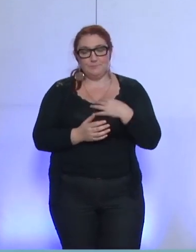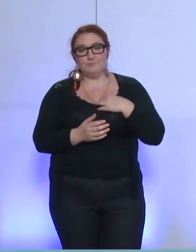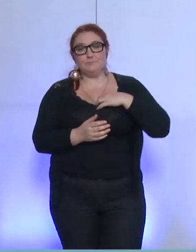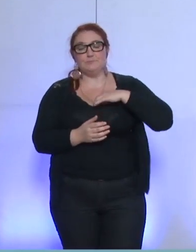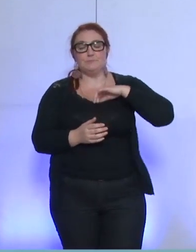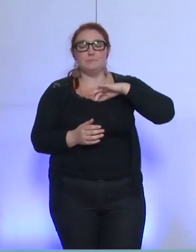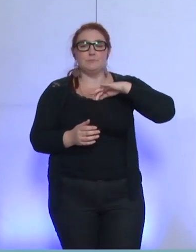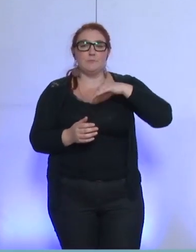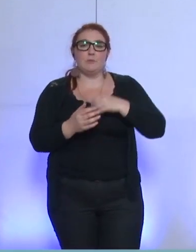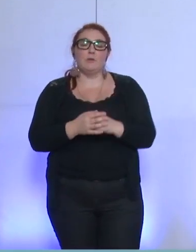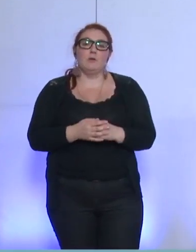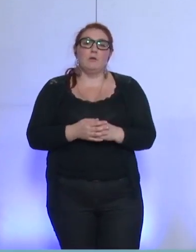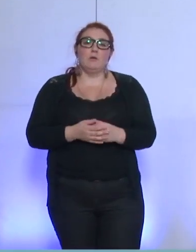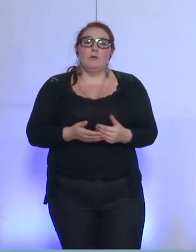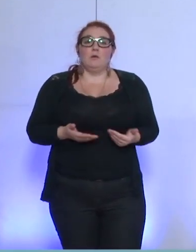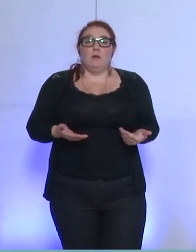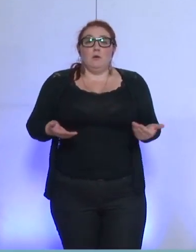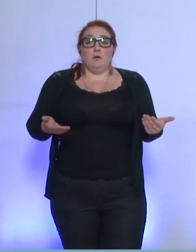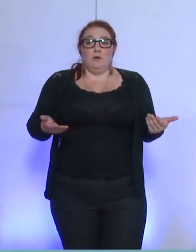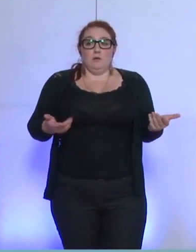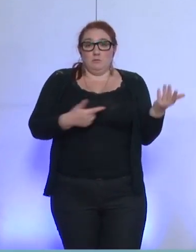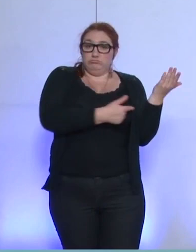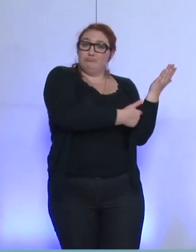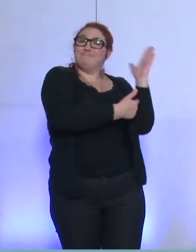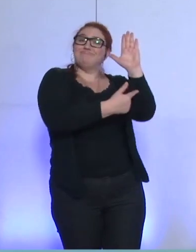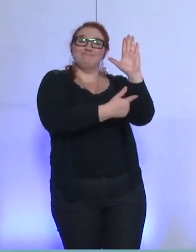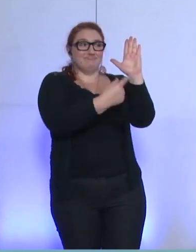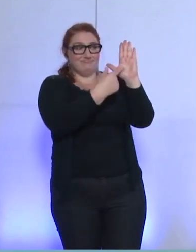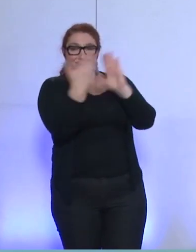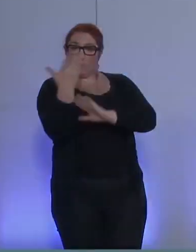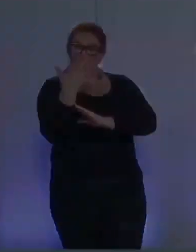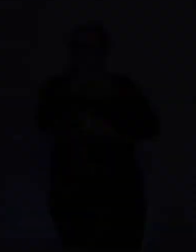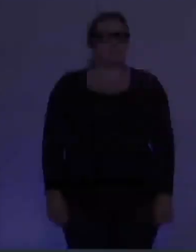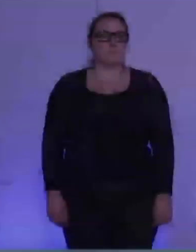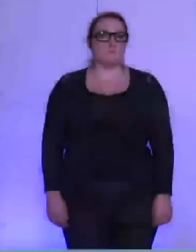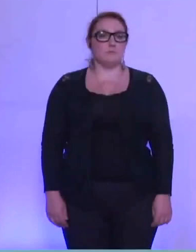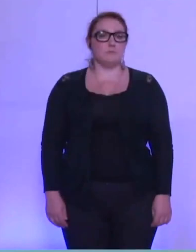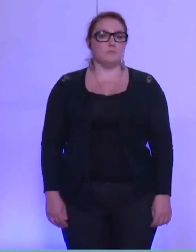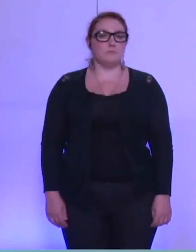Je rappelle ici la grille d'analyse des propositions. y avait...